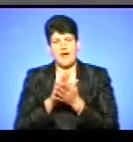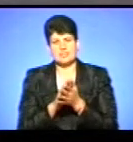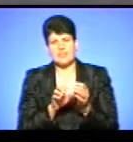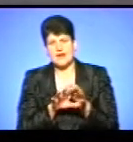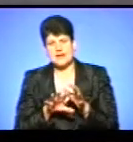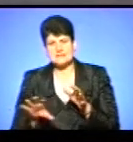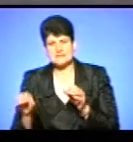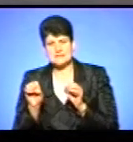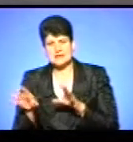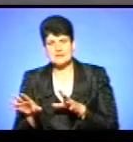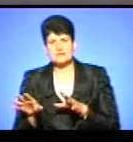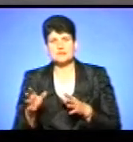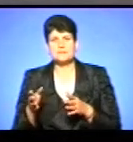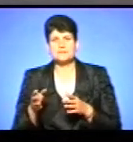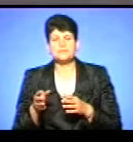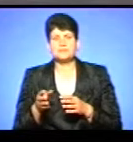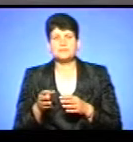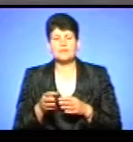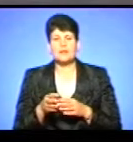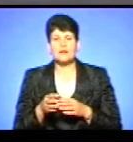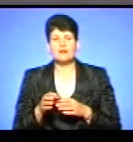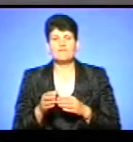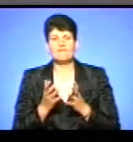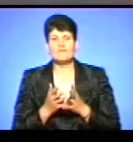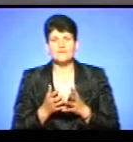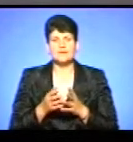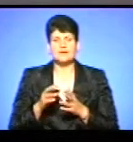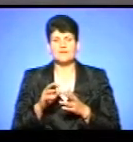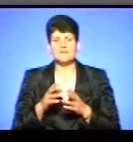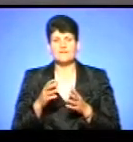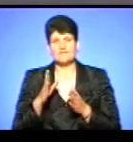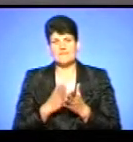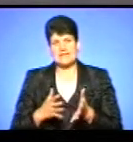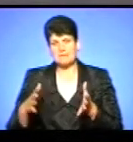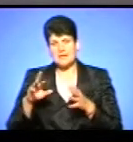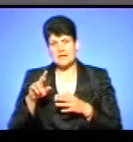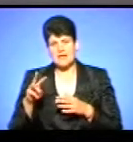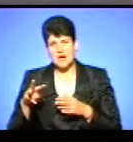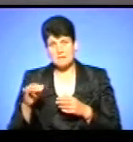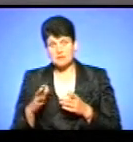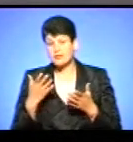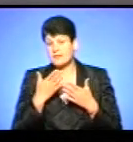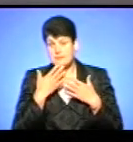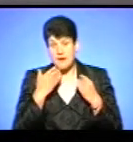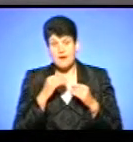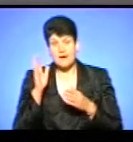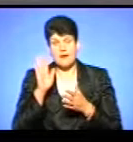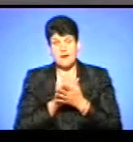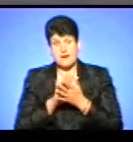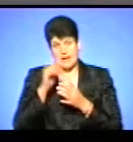Вигрібів, це такі ями викопують водонепронитні, куди у випадку відсутності каналізації в населеному пункті, куди